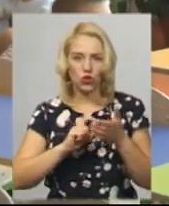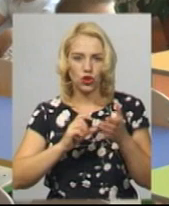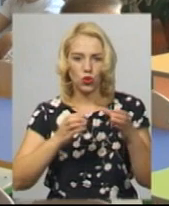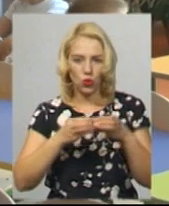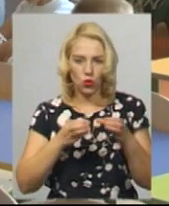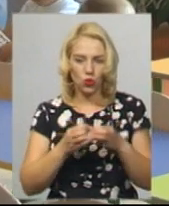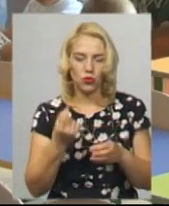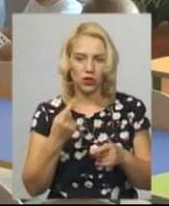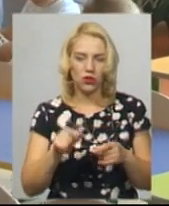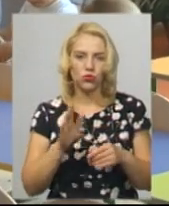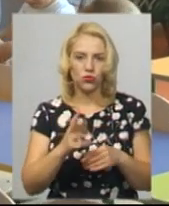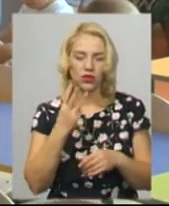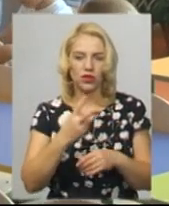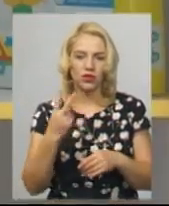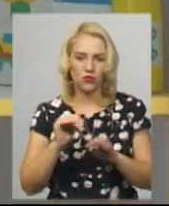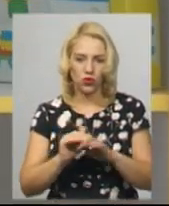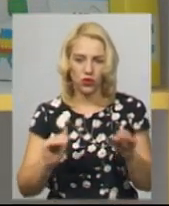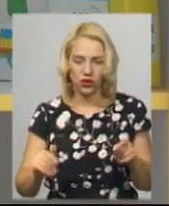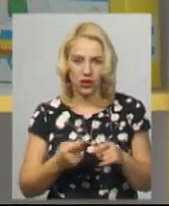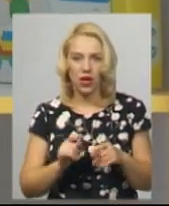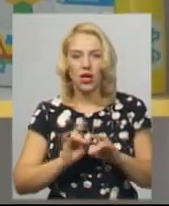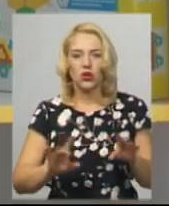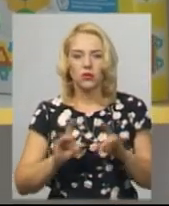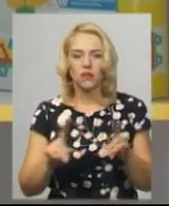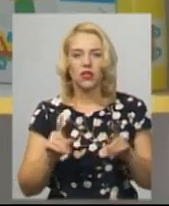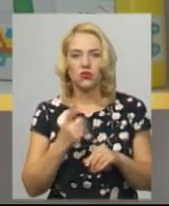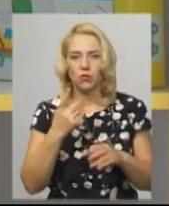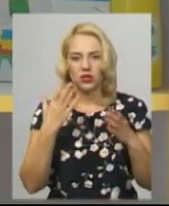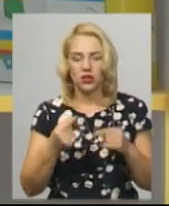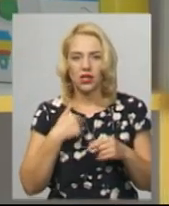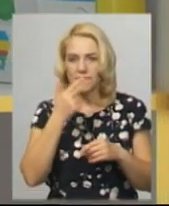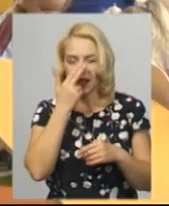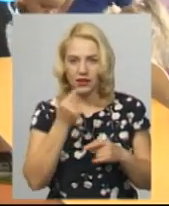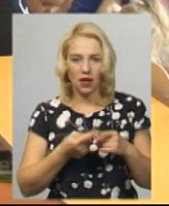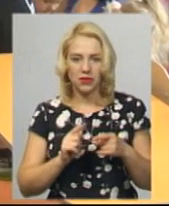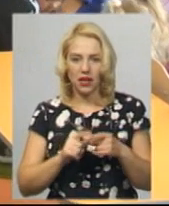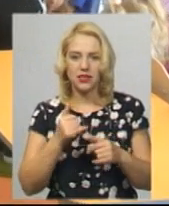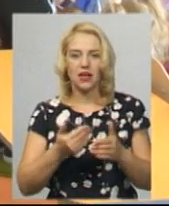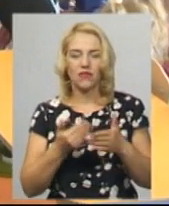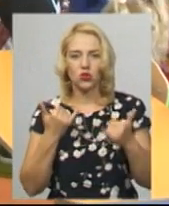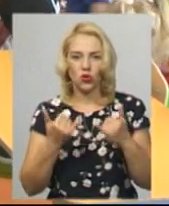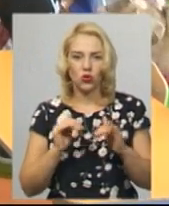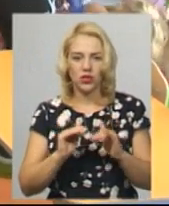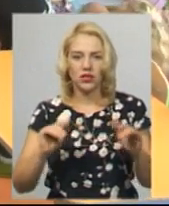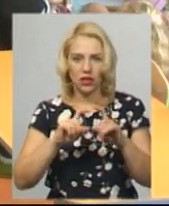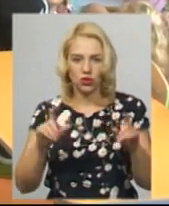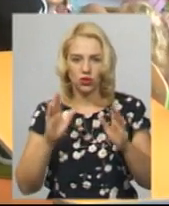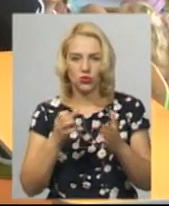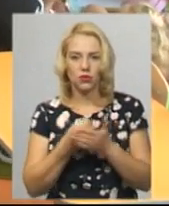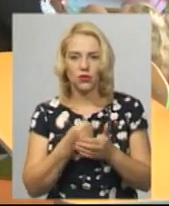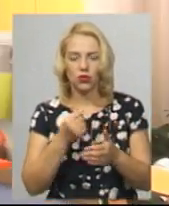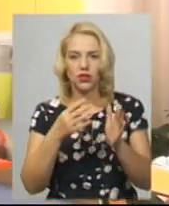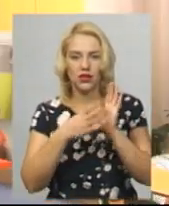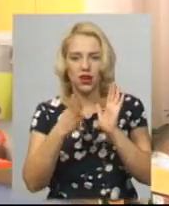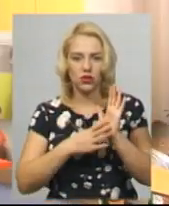здобуватимуть 32-й п'ятирічних дітей. Жінка розповідає, перший день це адаптація. Додає, від сьогодні садочок працюватиме до 19-ї